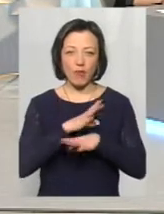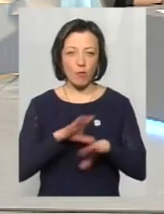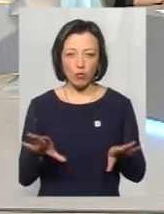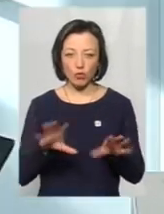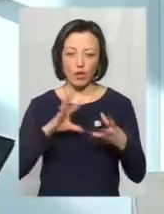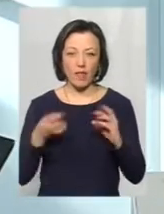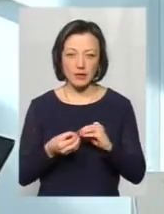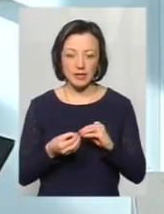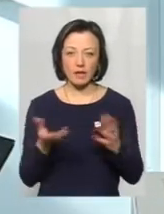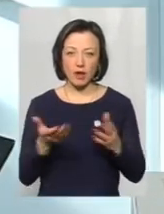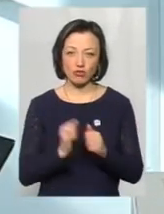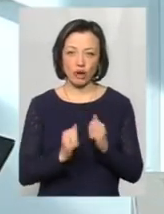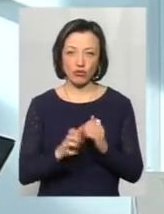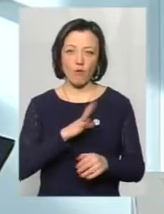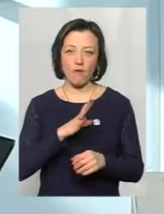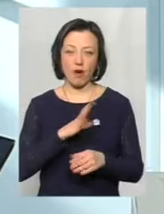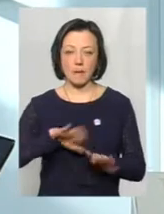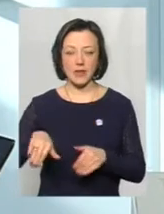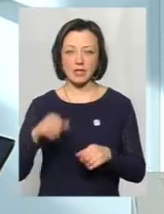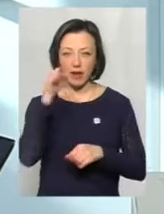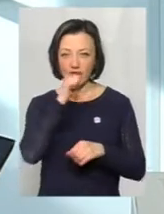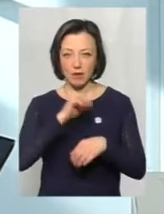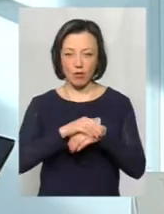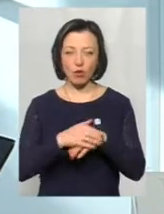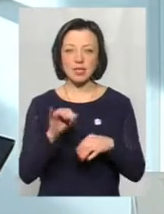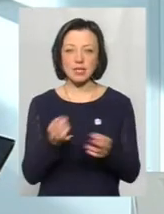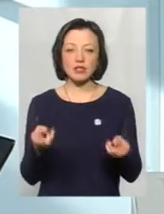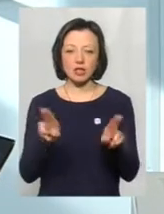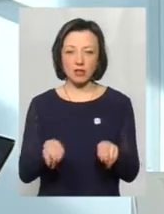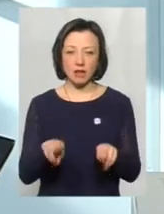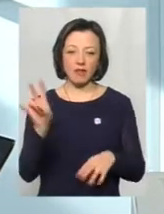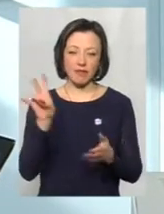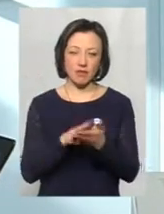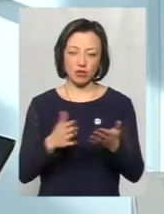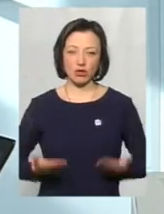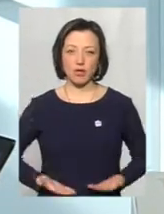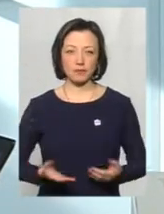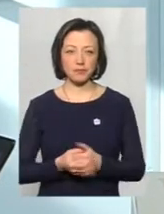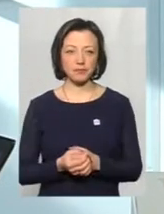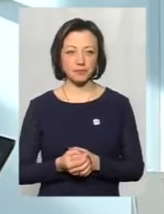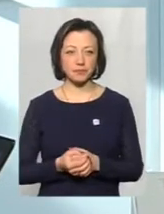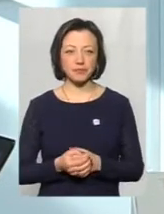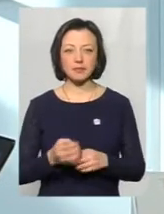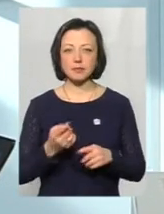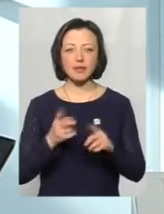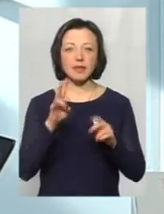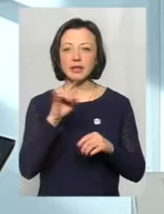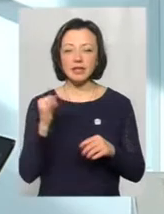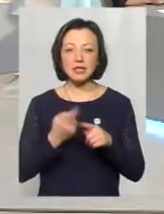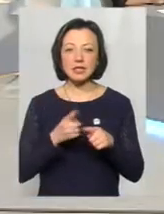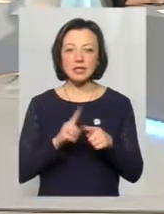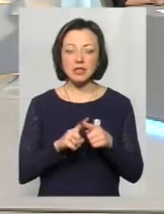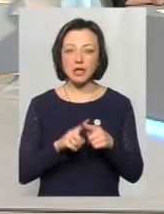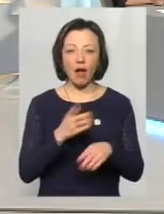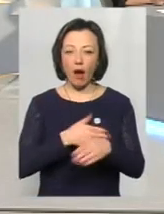наслідків, які дуже часто бувають після відмороження. І залишаються інколи на все життя. Це ампутація, так? Ні, це коли